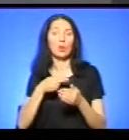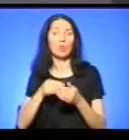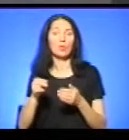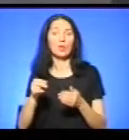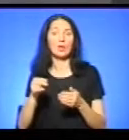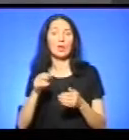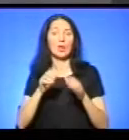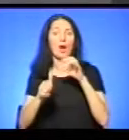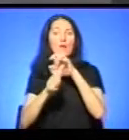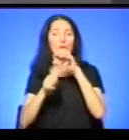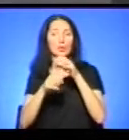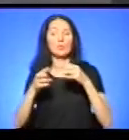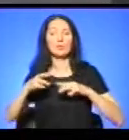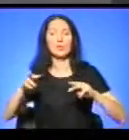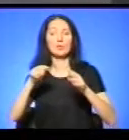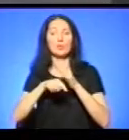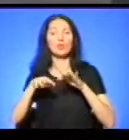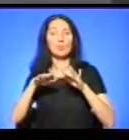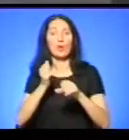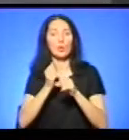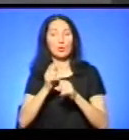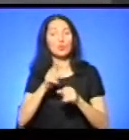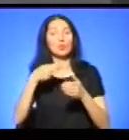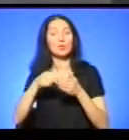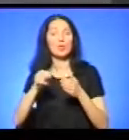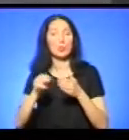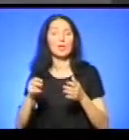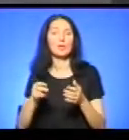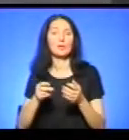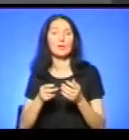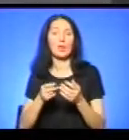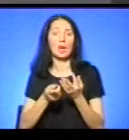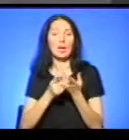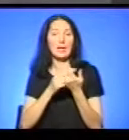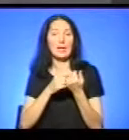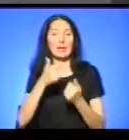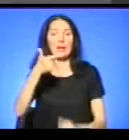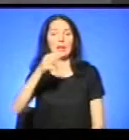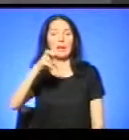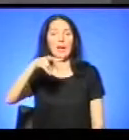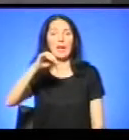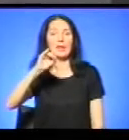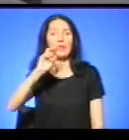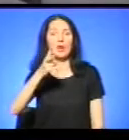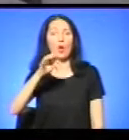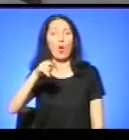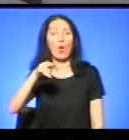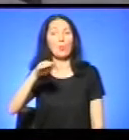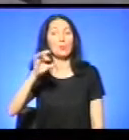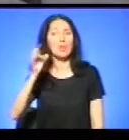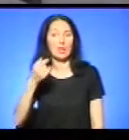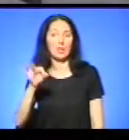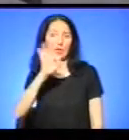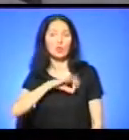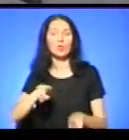працює над тим, щоб закупити певну кількість гелікоптерів і використовувати їх в таких оцілях, як ви назвали. Знаю, що є певний